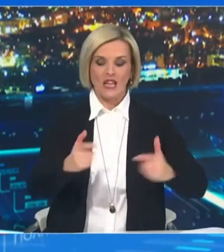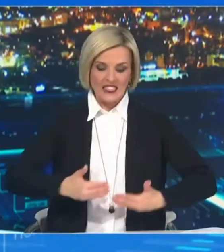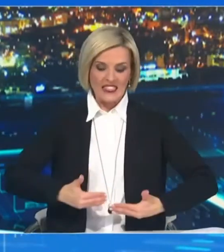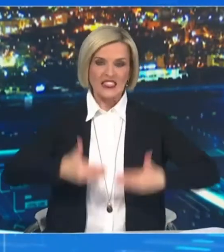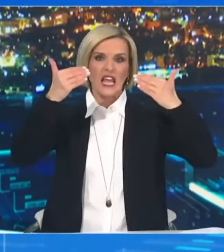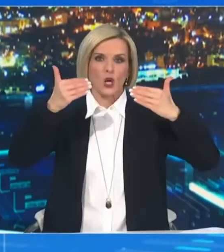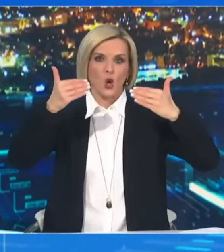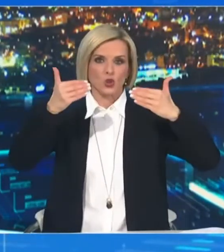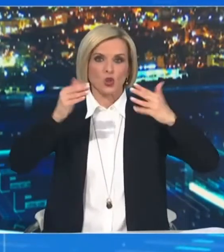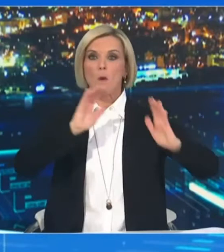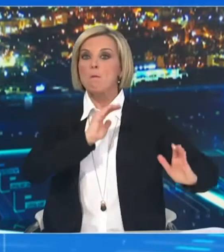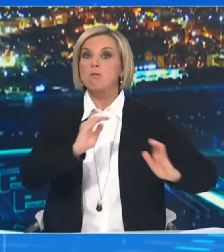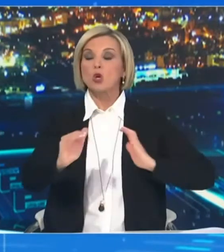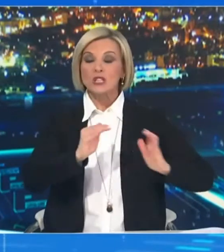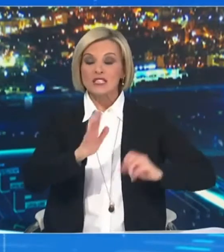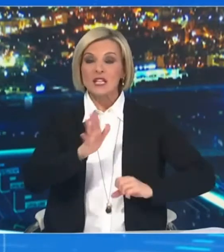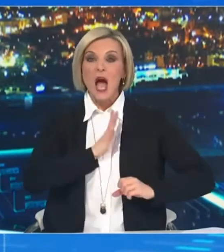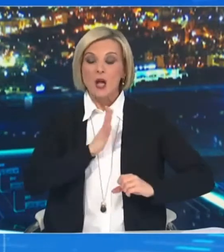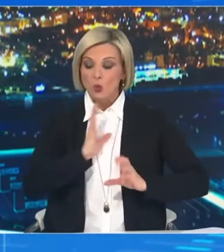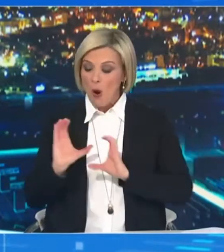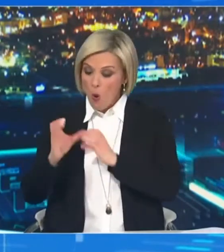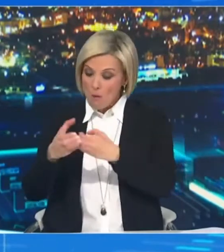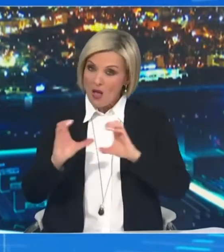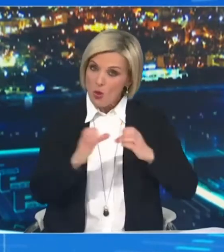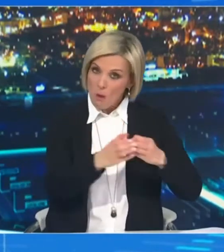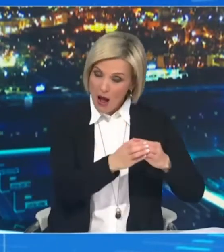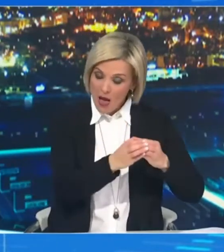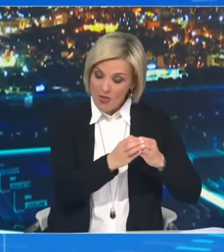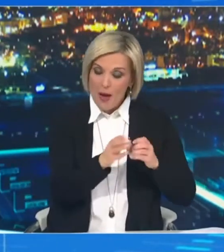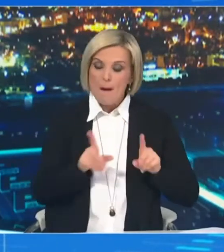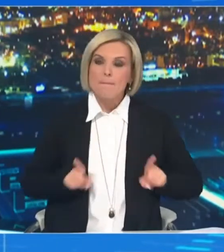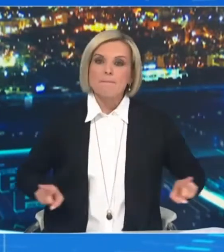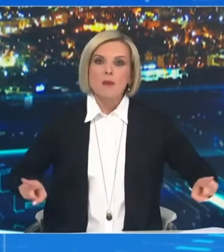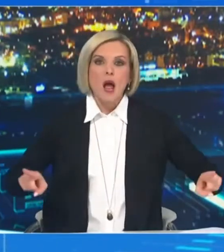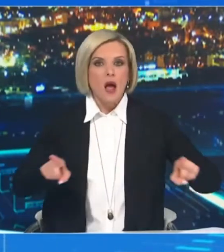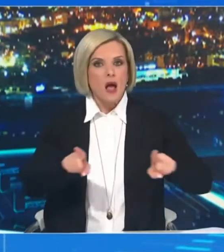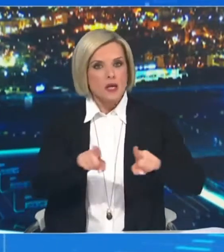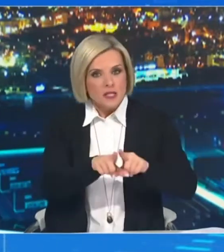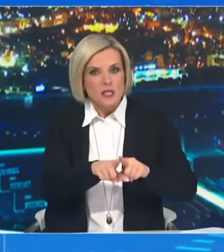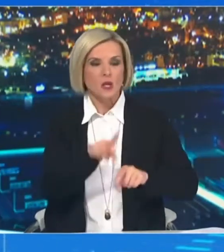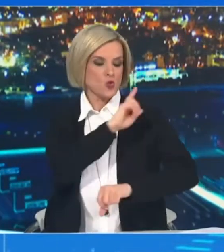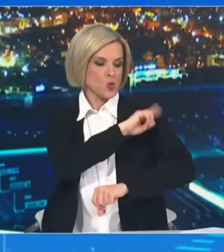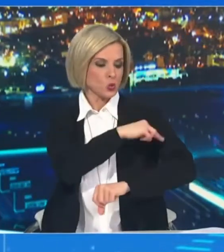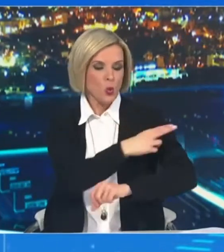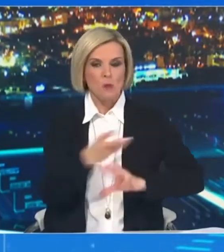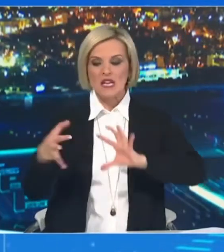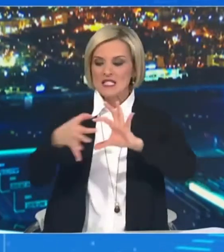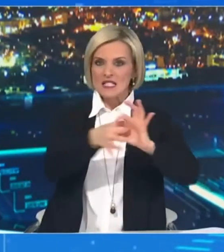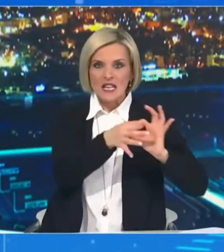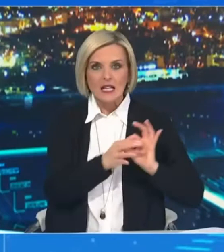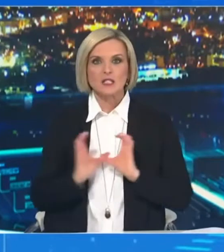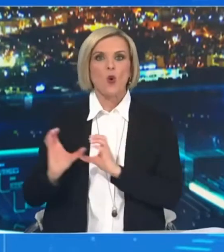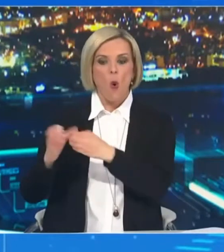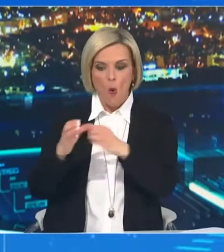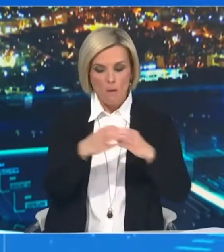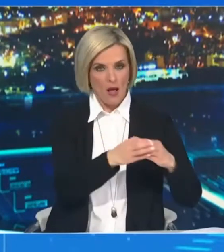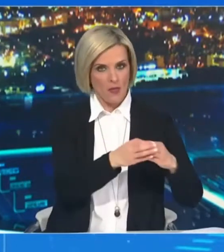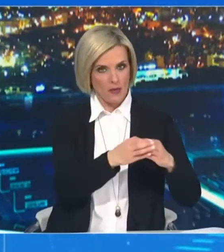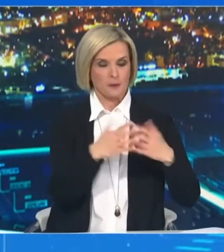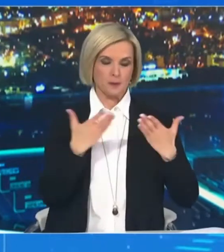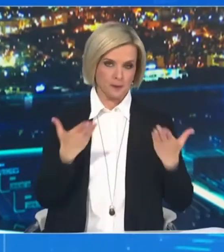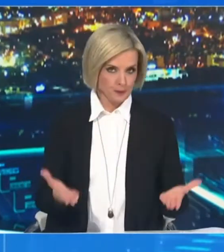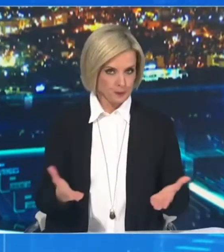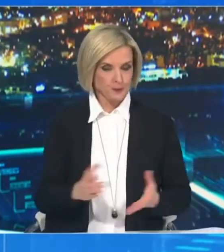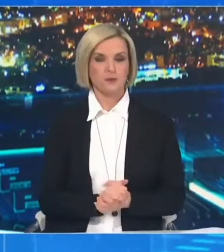όχι μόνο των ατόμων αλλά και όλου του συστήματος υγείας. Επομένως, όταν η